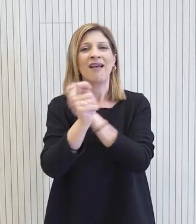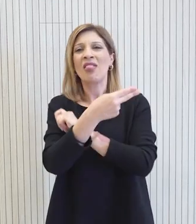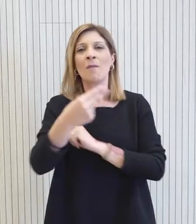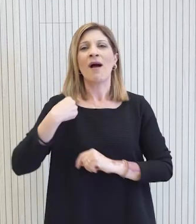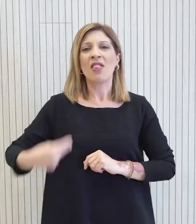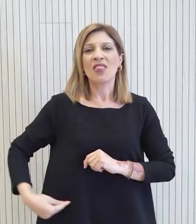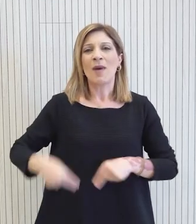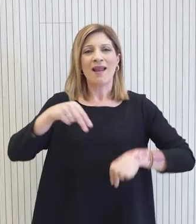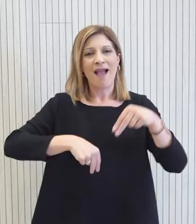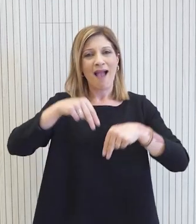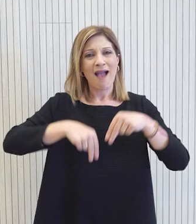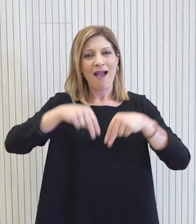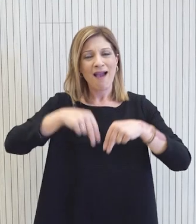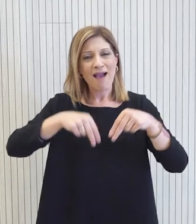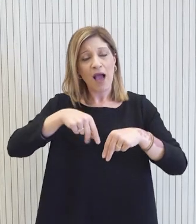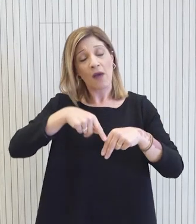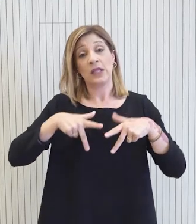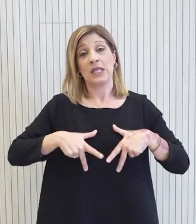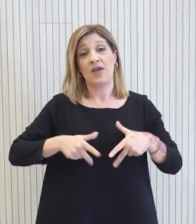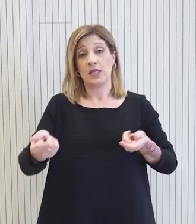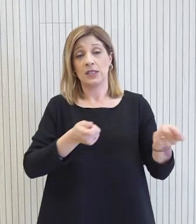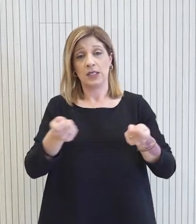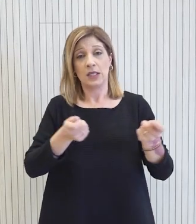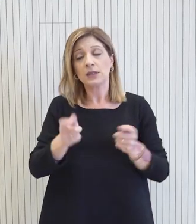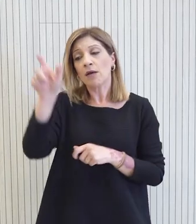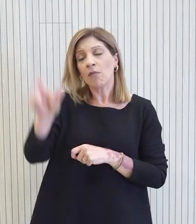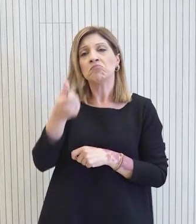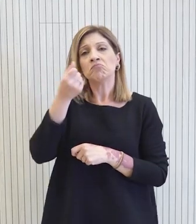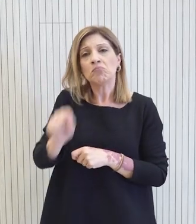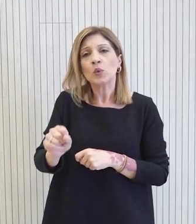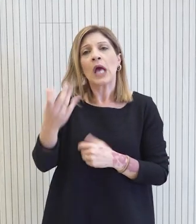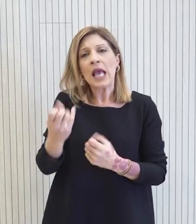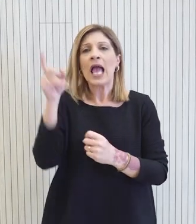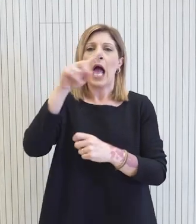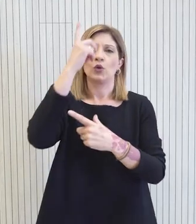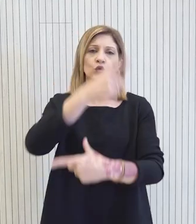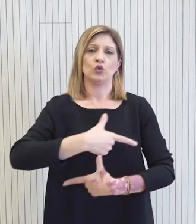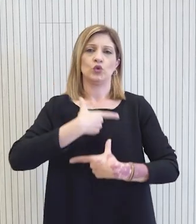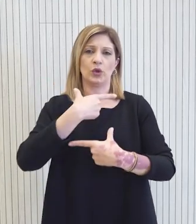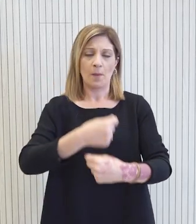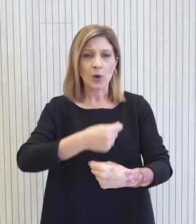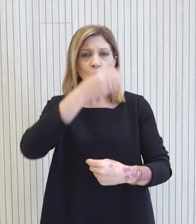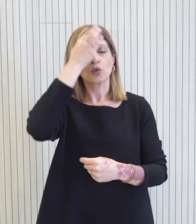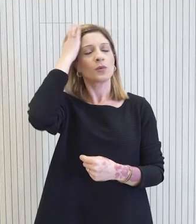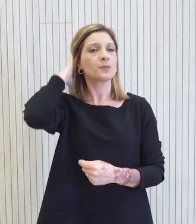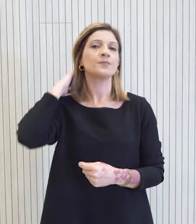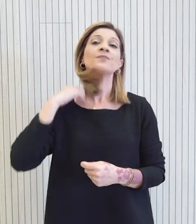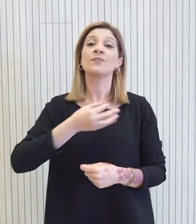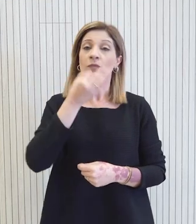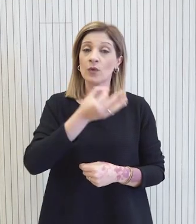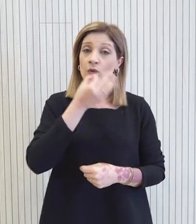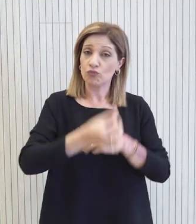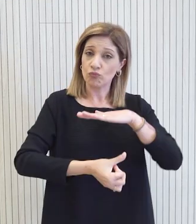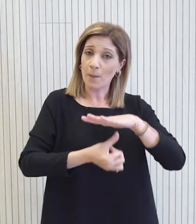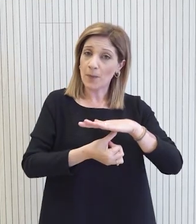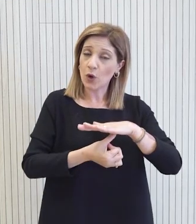που αυτή η διακυβέρνηση έχει κλειθεί να διαχειριστεί και να εφαρμόσει με επιτυχία. Αυτό το οποίο έχει επαναλάβει